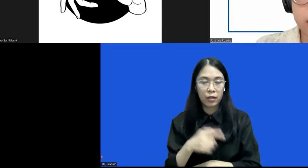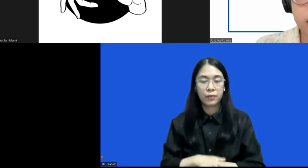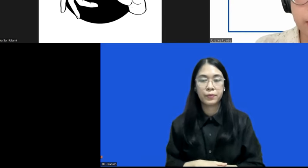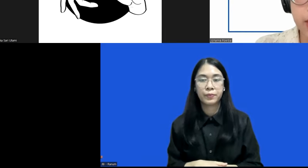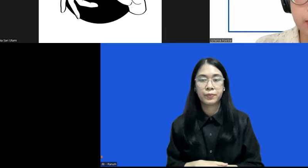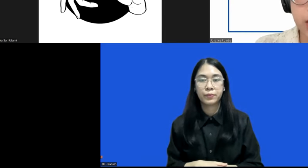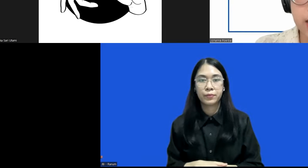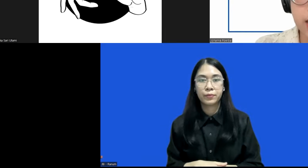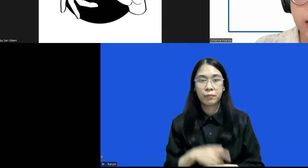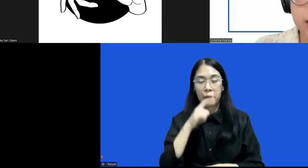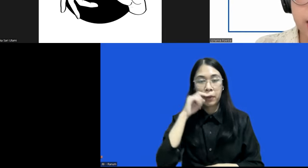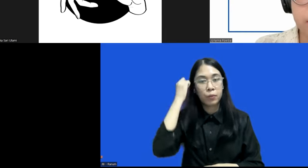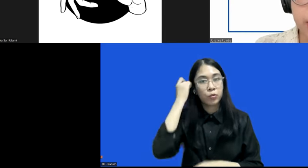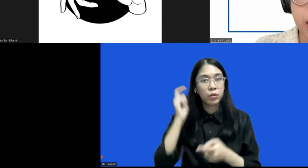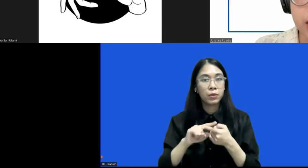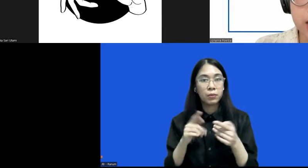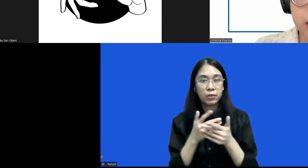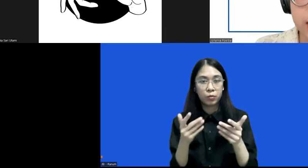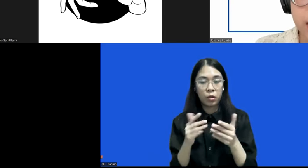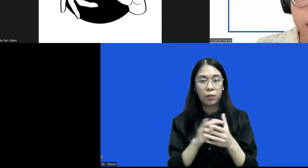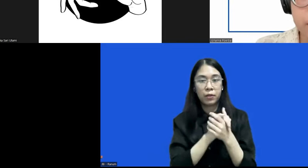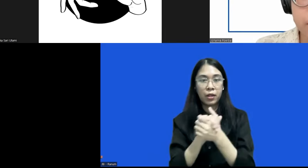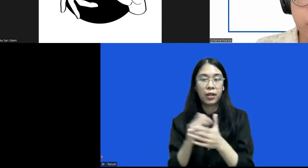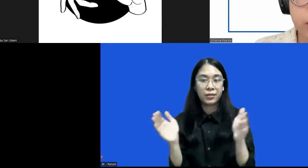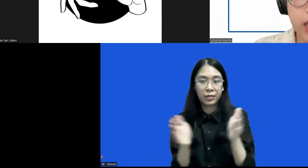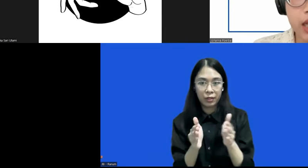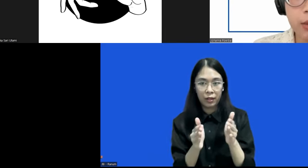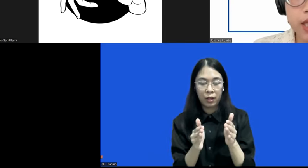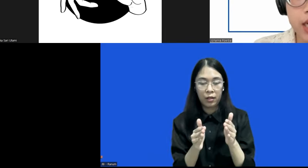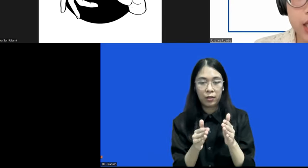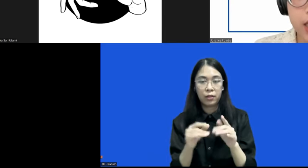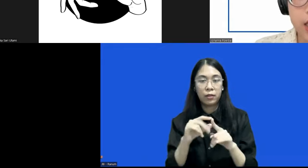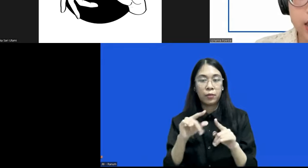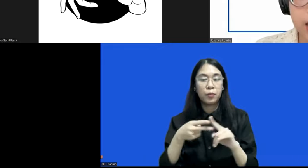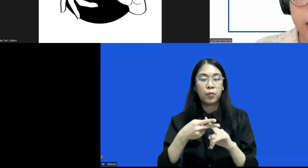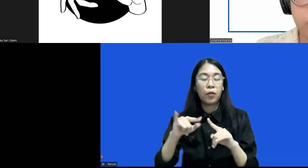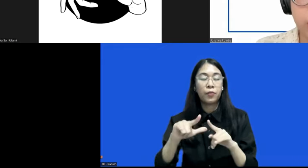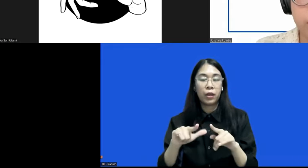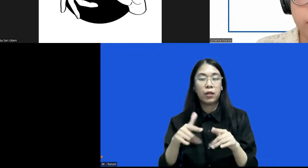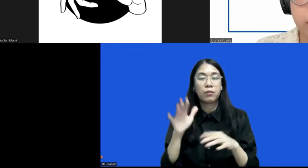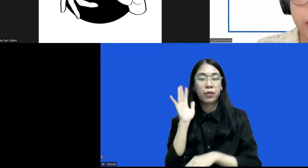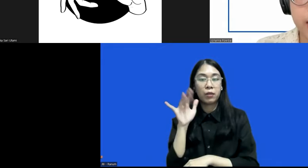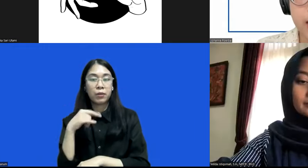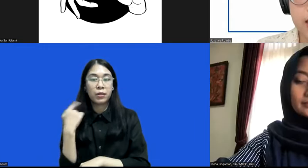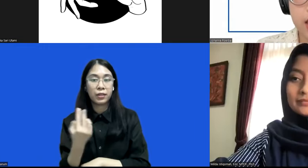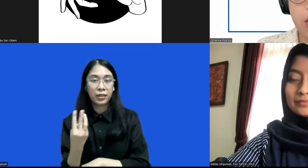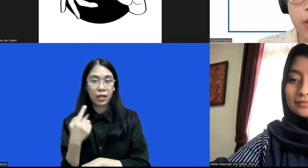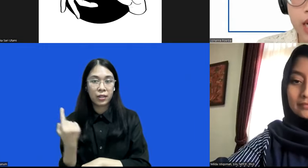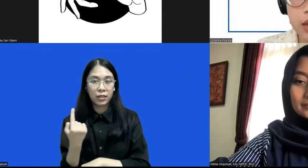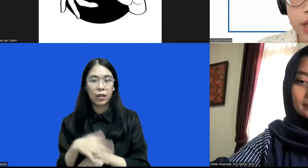Bapak Ibu rekan sekalian saya akan perkenalkan secara singkat profil dari pembicara ketiga kita yaitu Ibu Milda